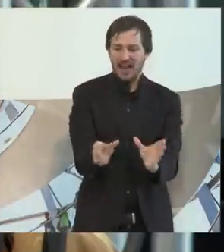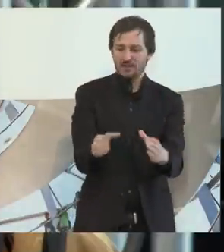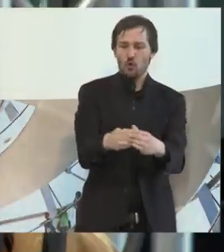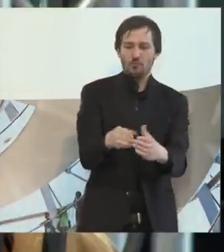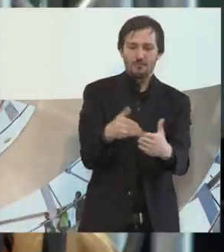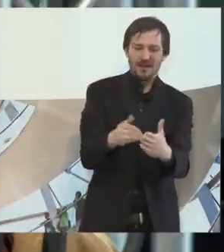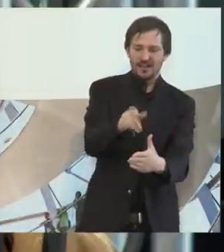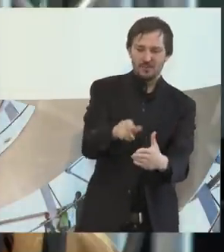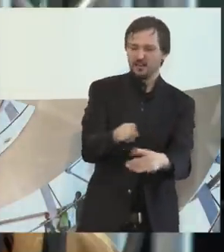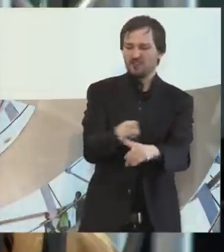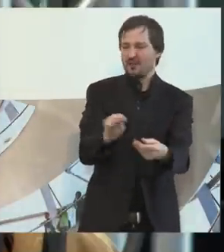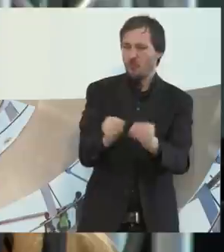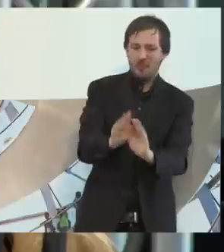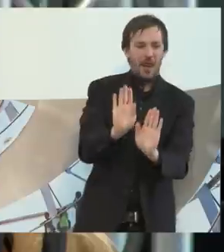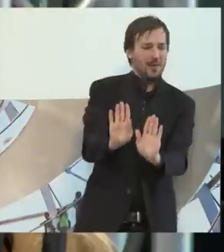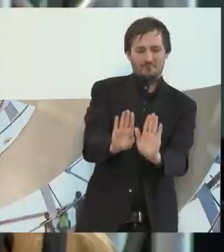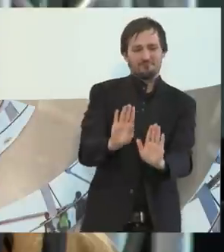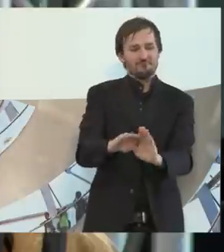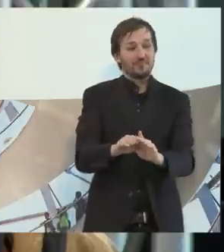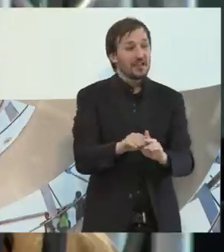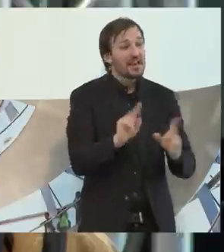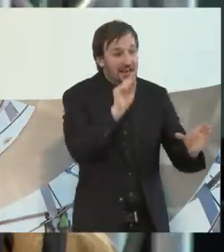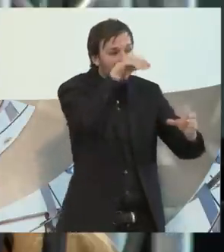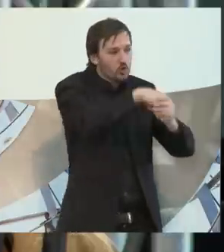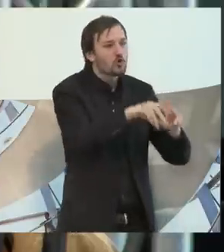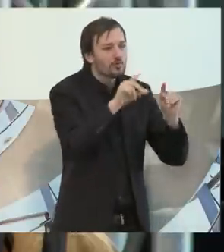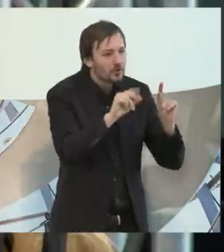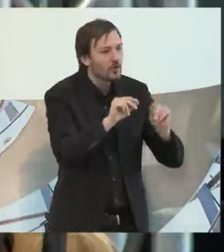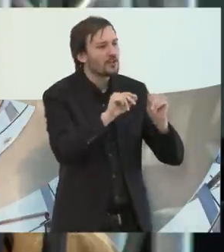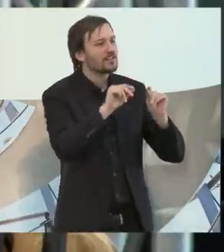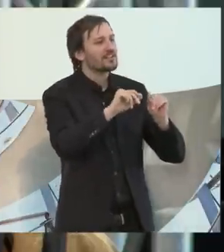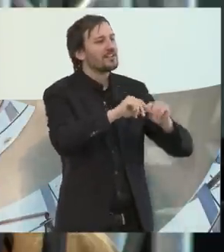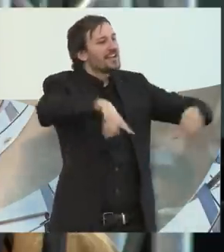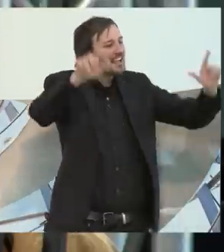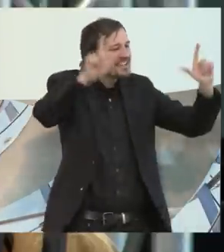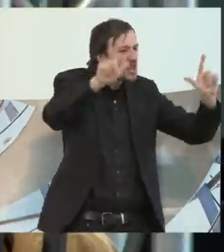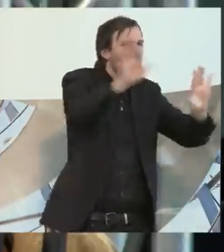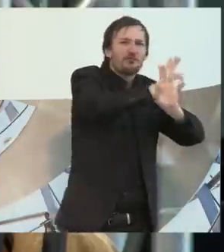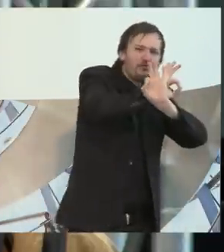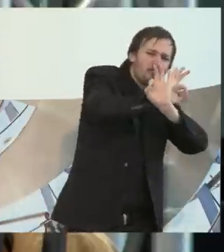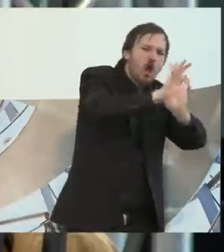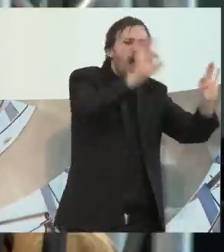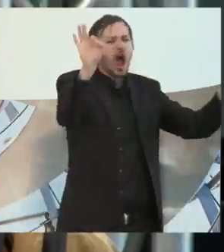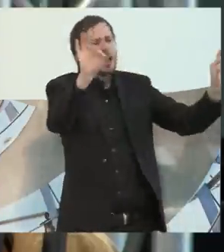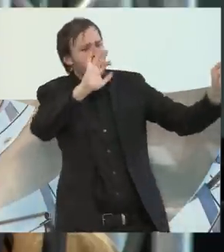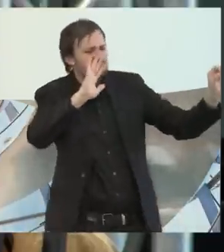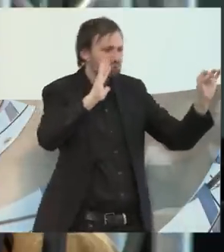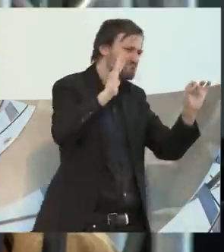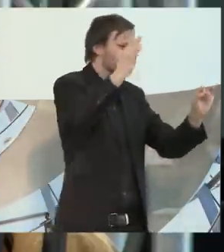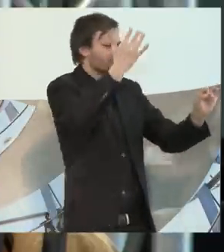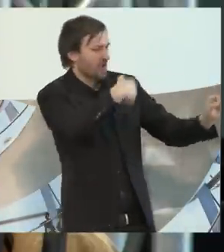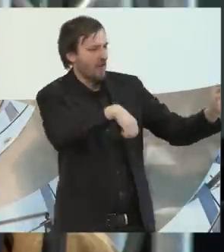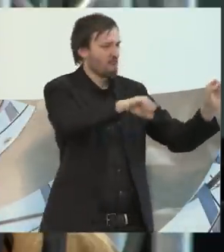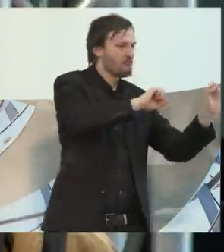wir reden darüber, dass Inklusion in meinen Augen das größte gesamtgesellschaftliche Phänomen oder die größte